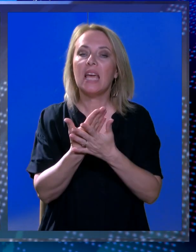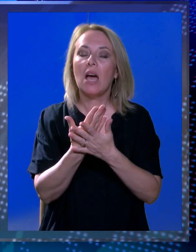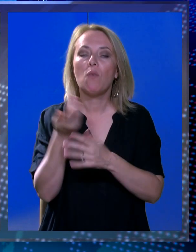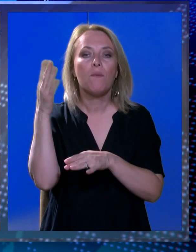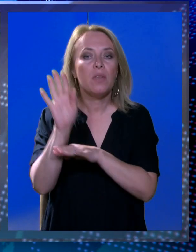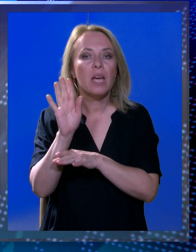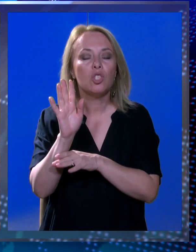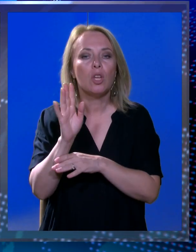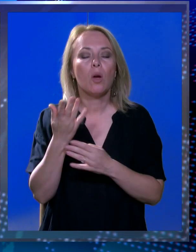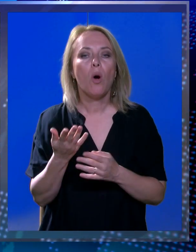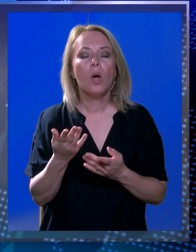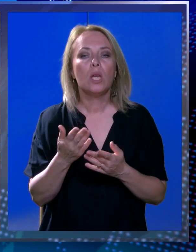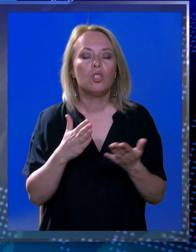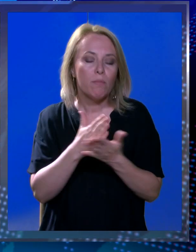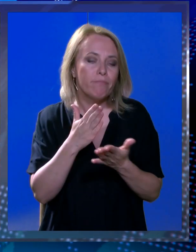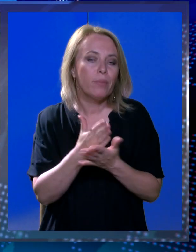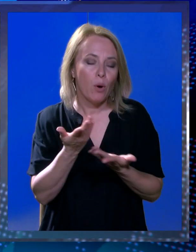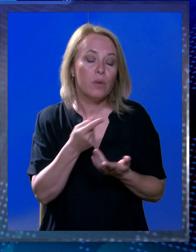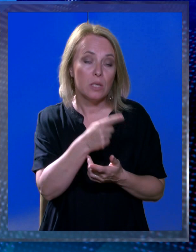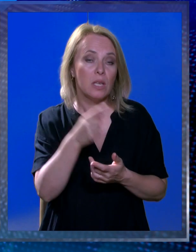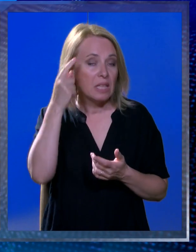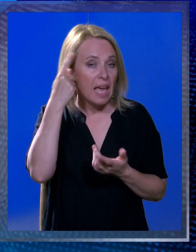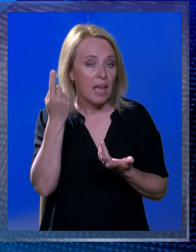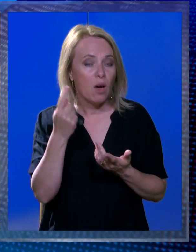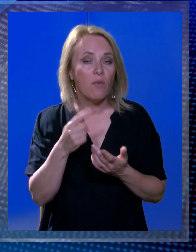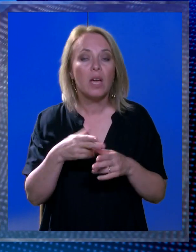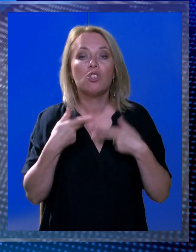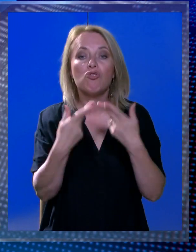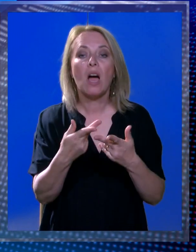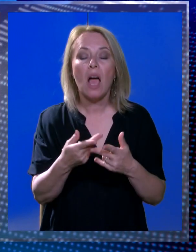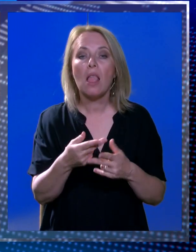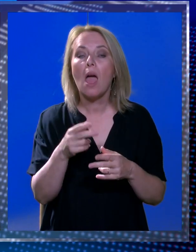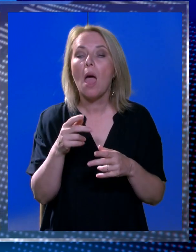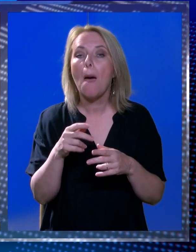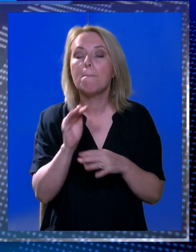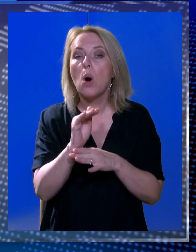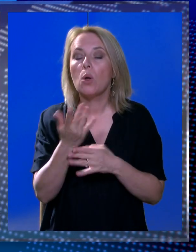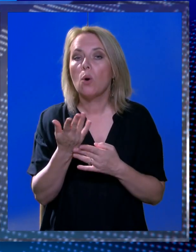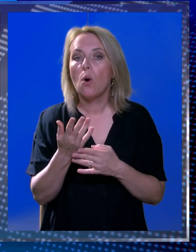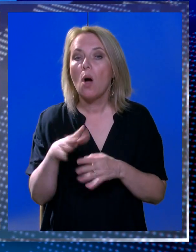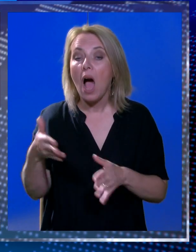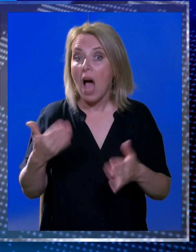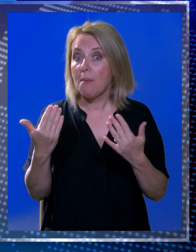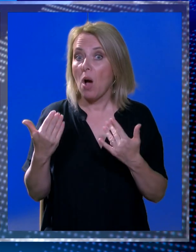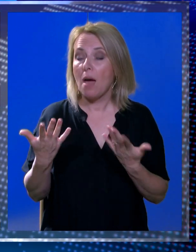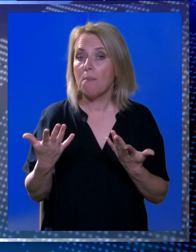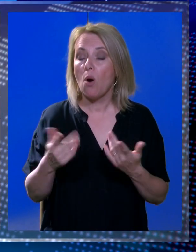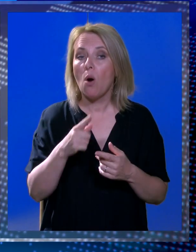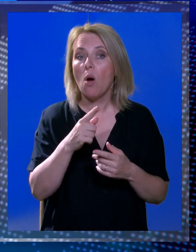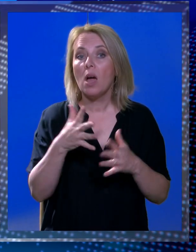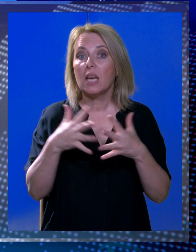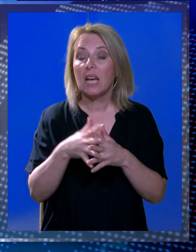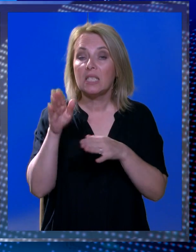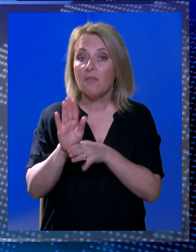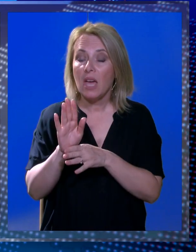kaže uz nalog, poslušno ovu ideju pretočiti u dijelo dizanjem ruke, šalje poruku. Zato ih pozivam, evo, ajmo, gradski vječnici, proučelnici,